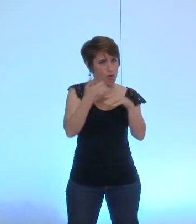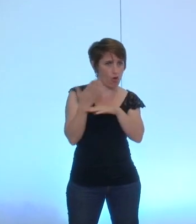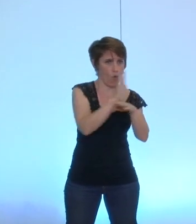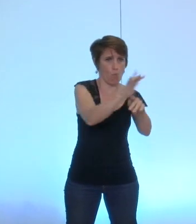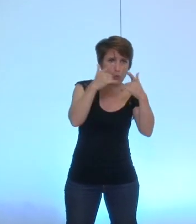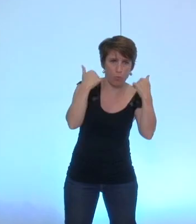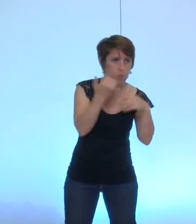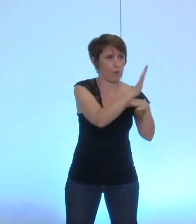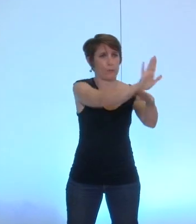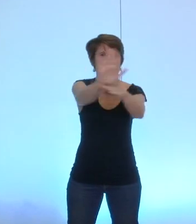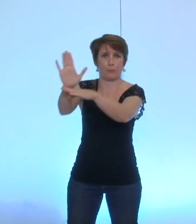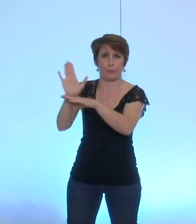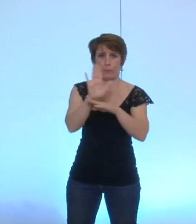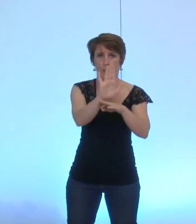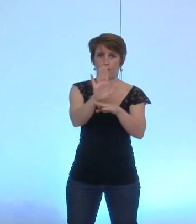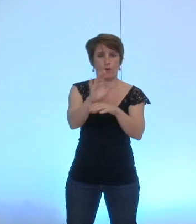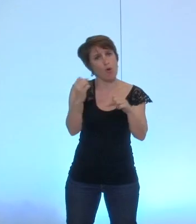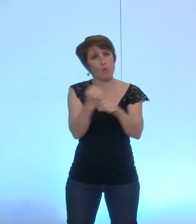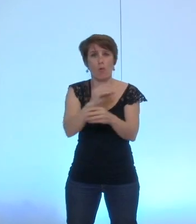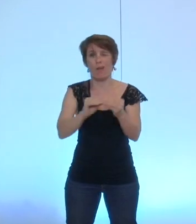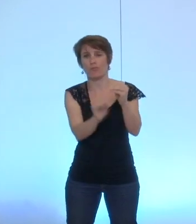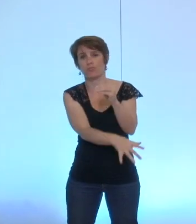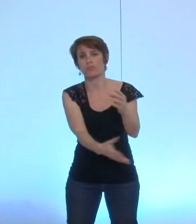voilà ça serait dommage de passer à côté de ça